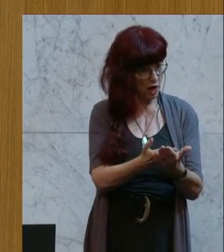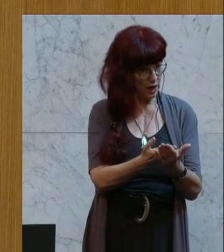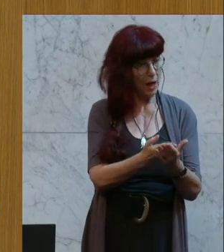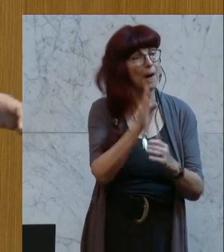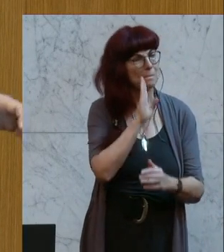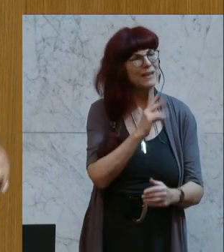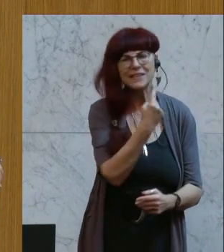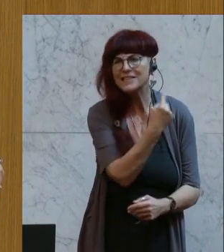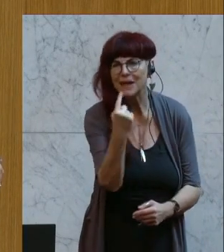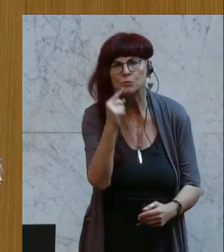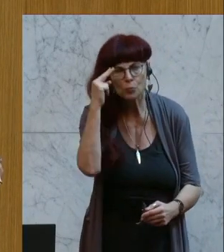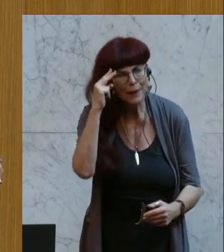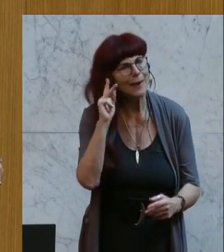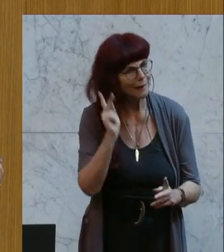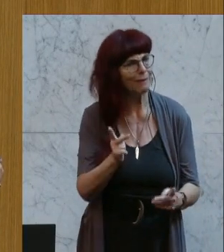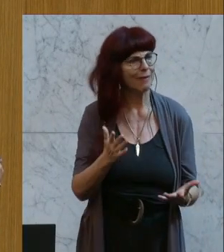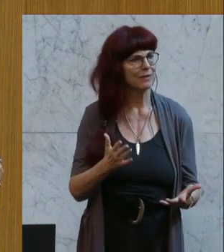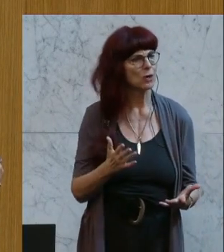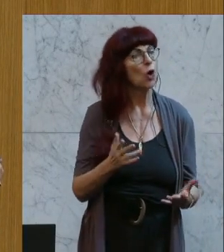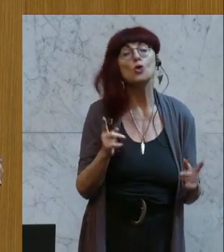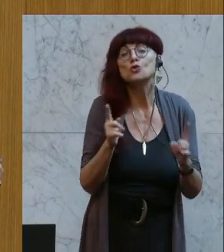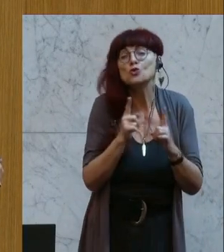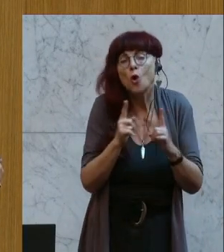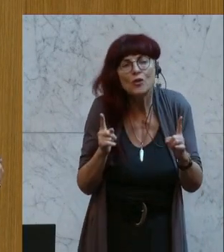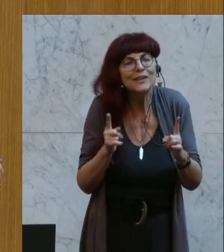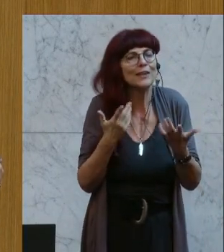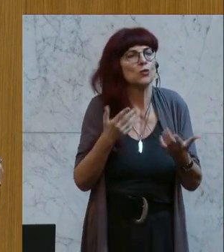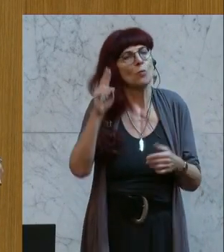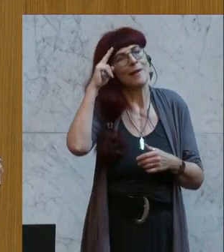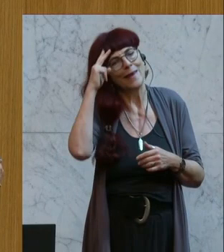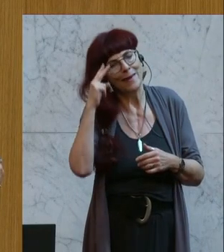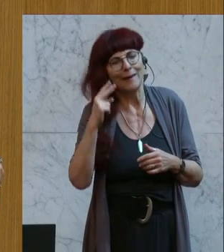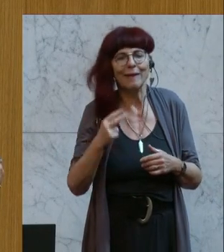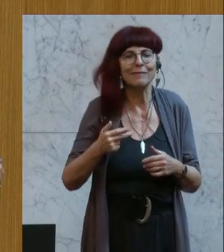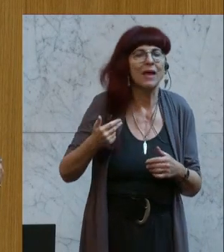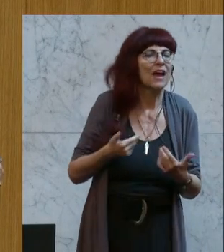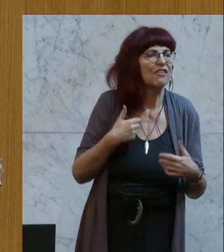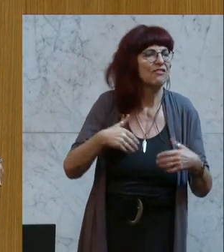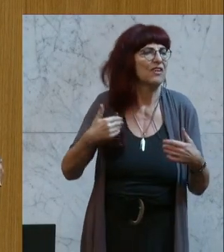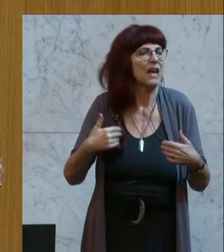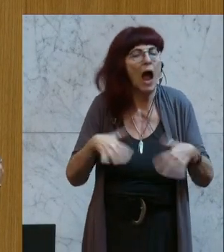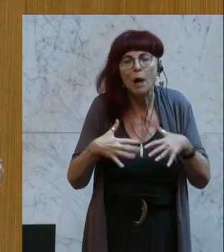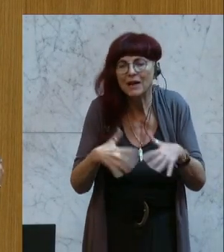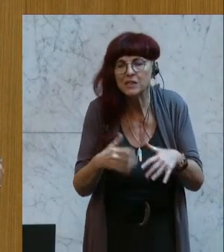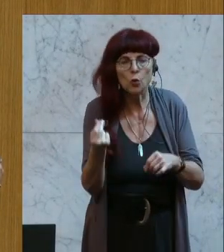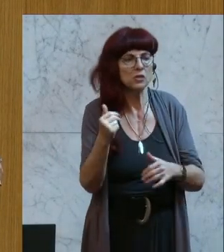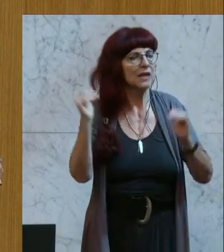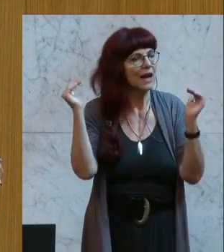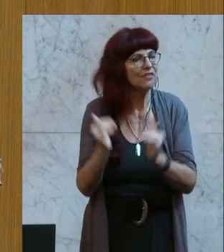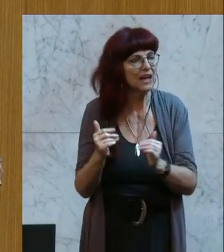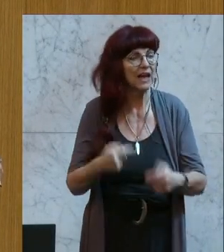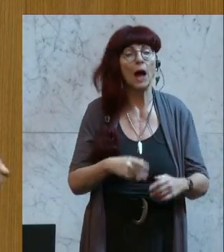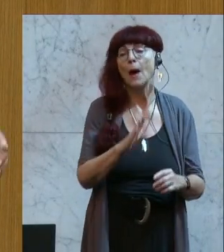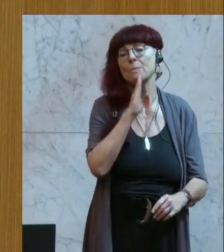darüber nachdenken, ja, anstatt Sie darüber nachdenken, Arbeitslosengeld zu kürzen, Pensionen zu kürzen, irgendeine andere Sozialleistung